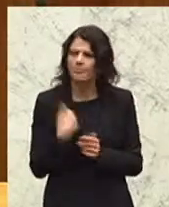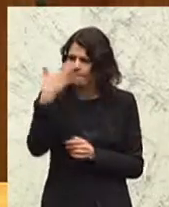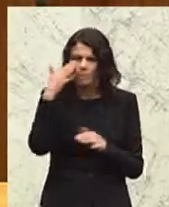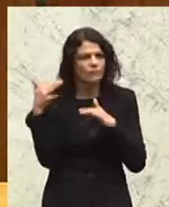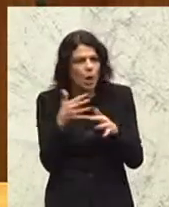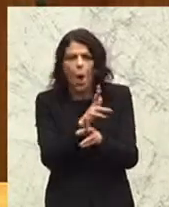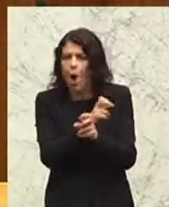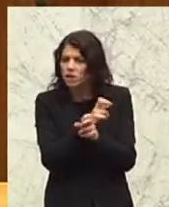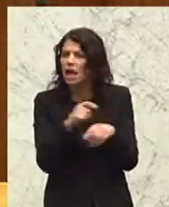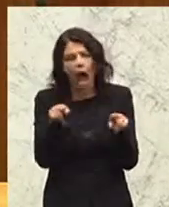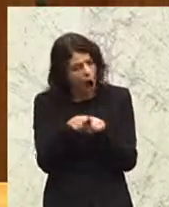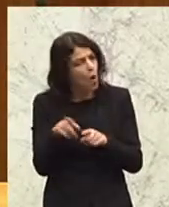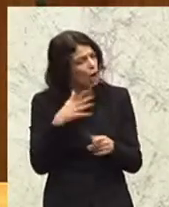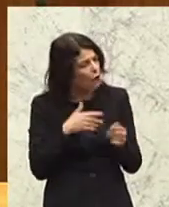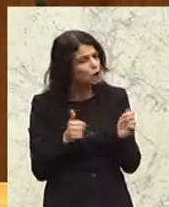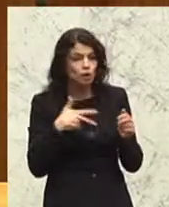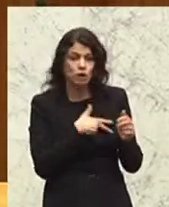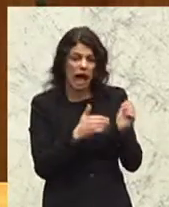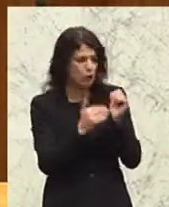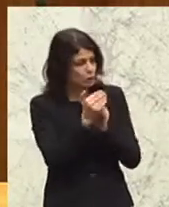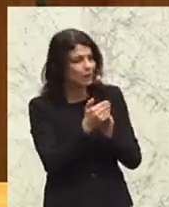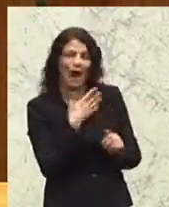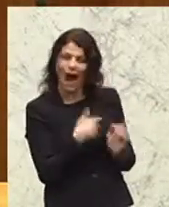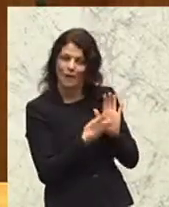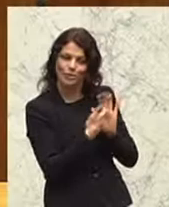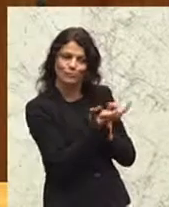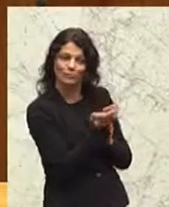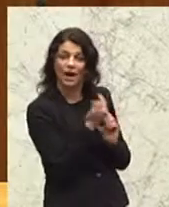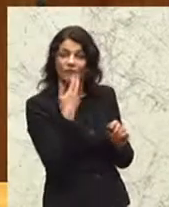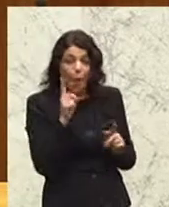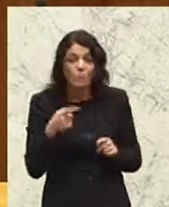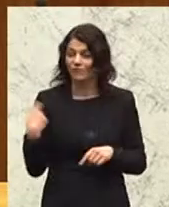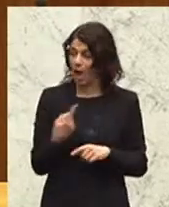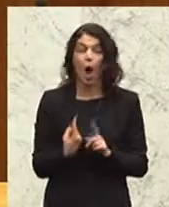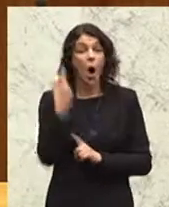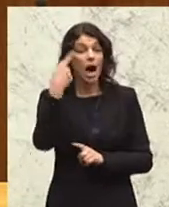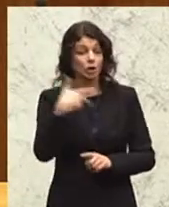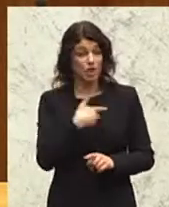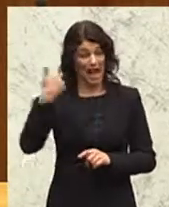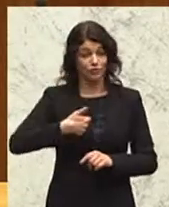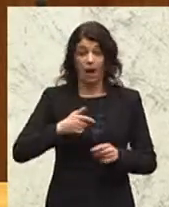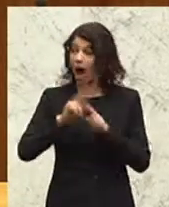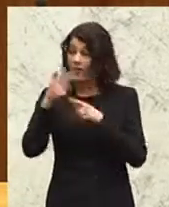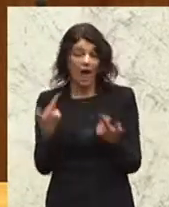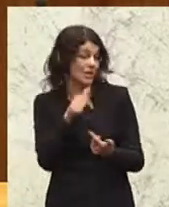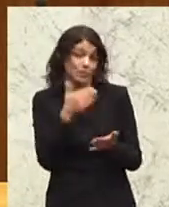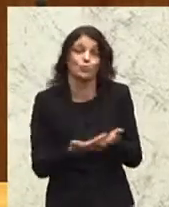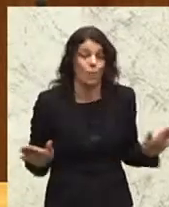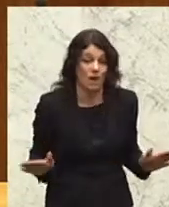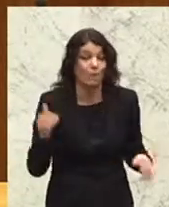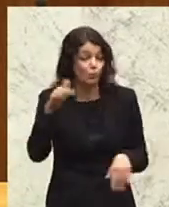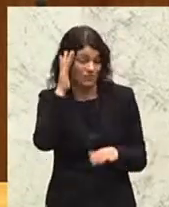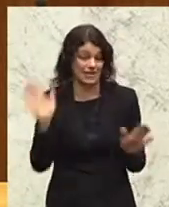sind, die das dann in Anspruch nehmen, weil wir höhere Sozialstandards haben und die es in anderen Ländern nicht gibt. Das muss man halt auch wissen. Und das hat alles